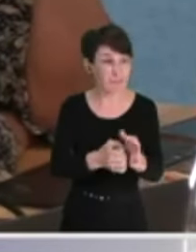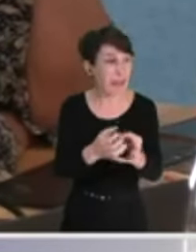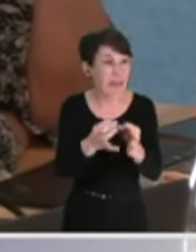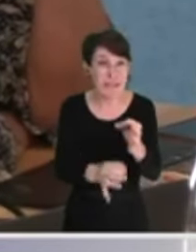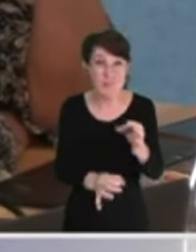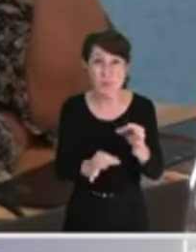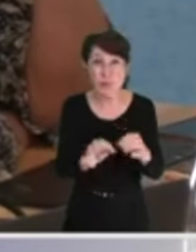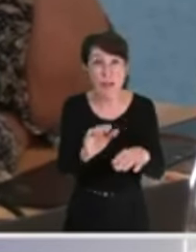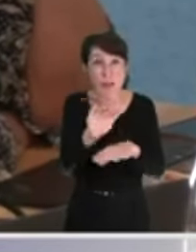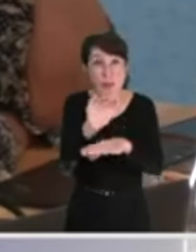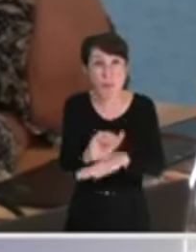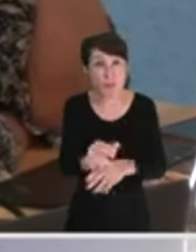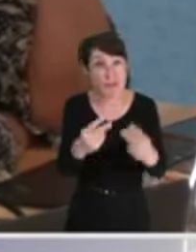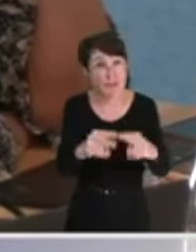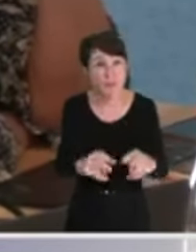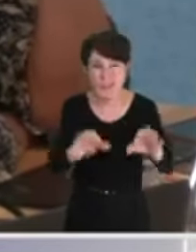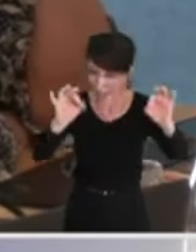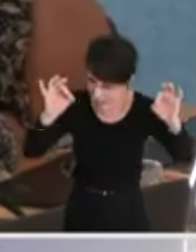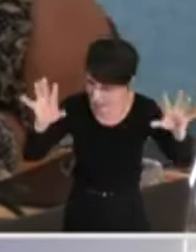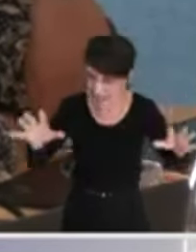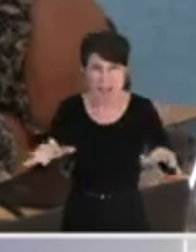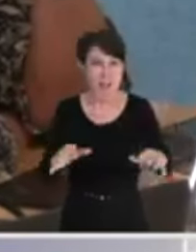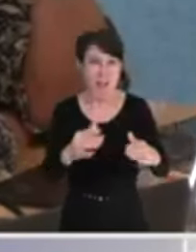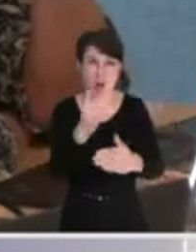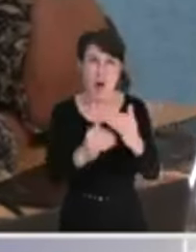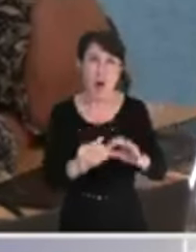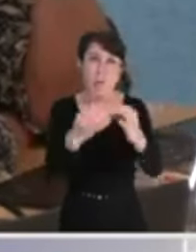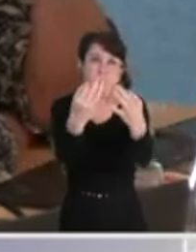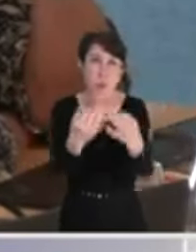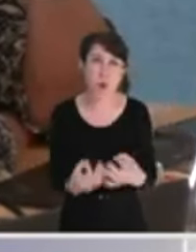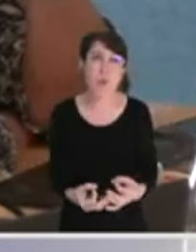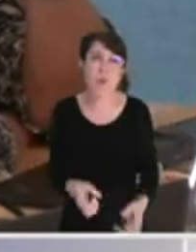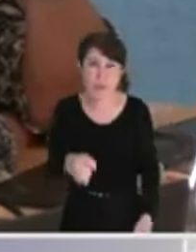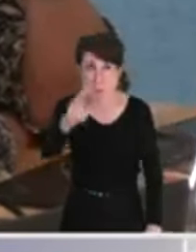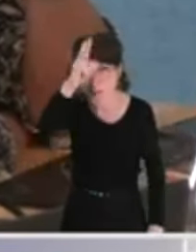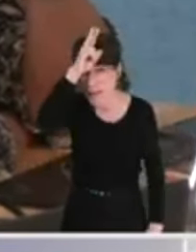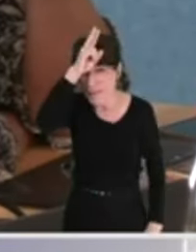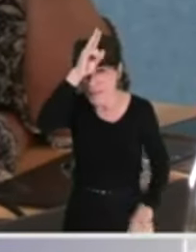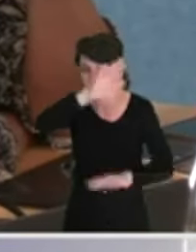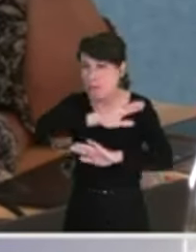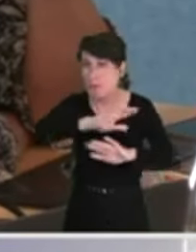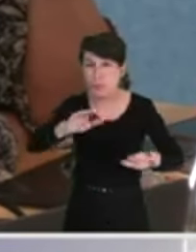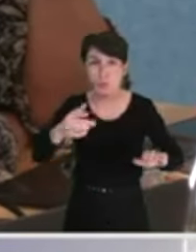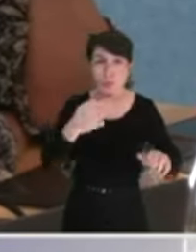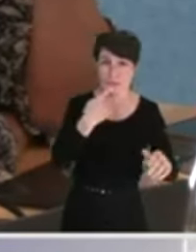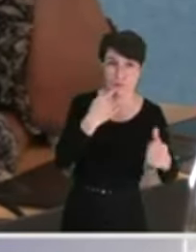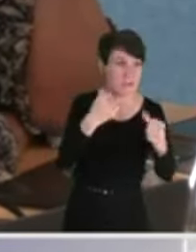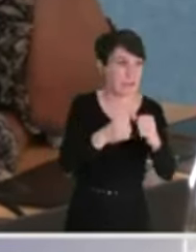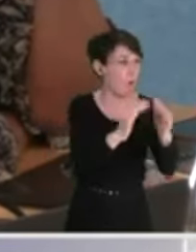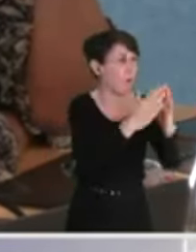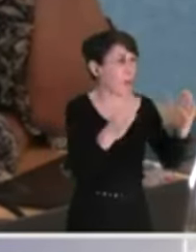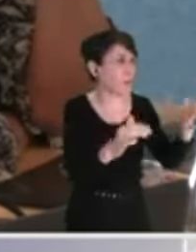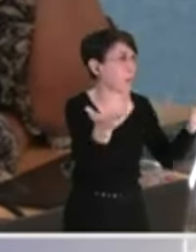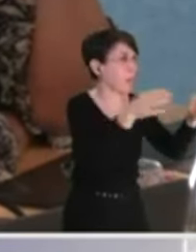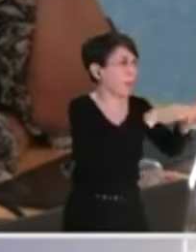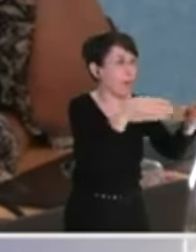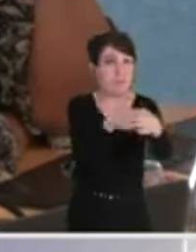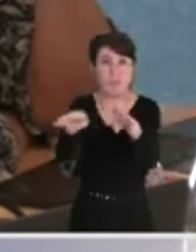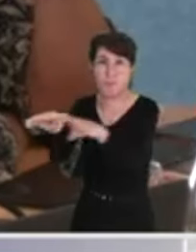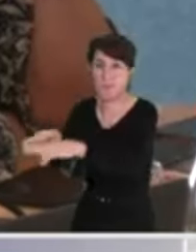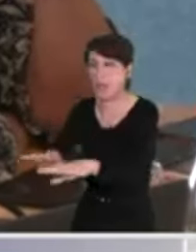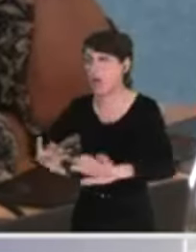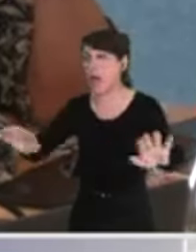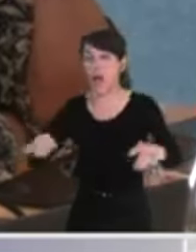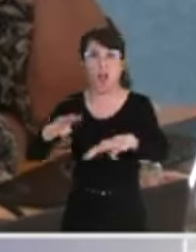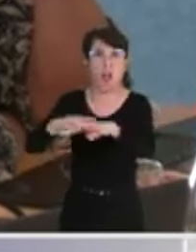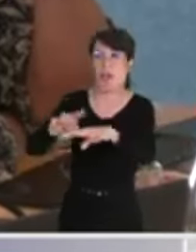comptable le plus bête qu'on puisse trouver, puisque vous avez simplement rasé ce qui dépassait, supprimé les bibliothèques dans les quartiers, parce que vous préteste